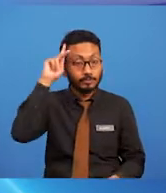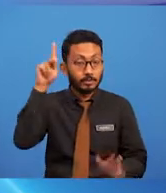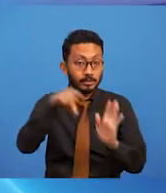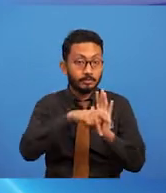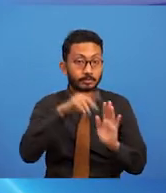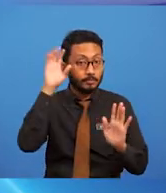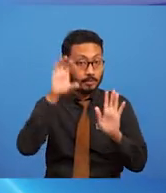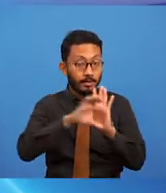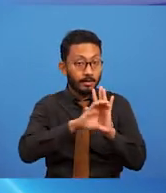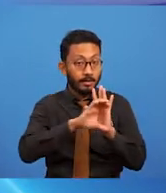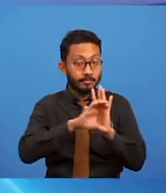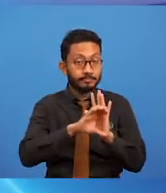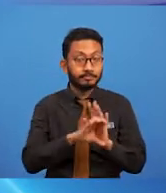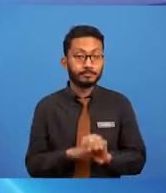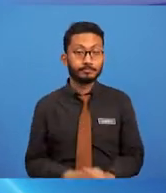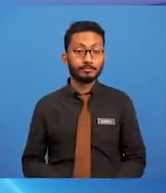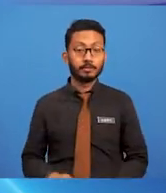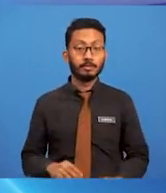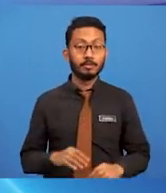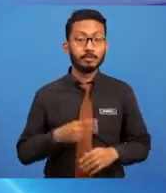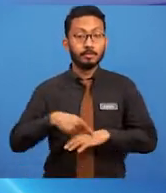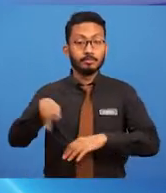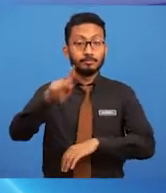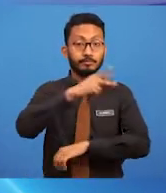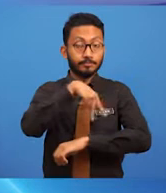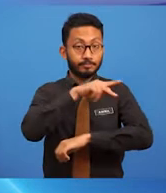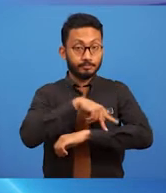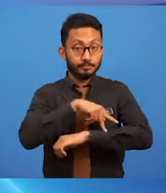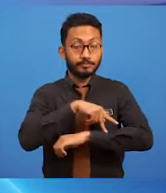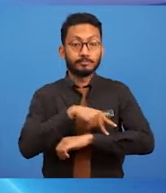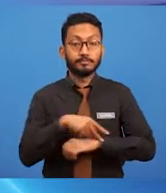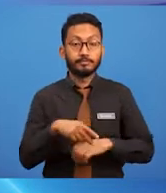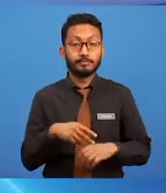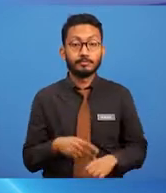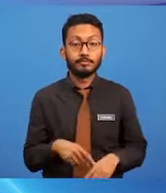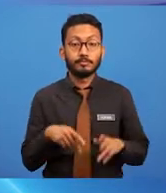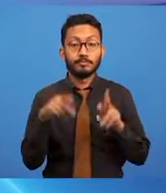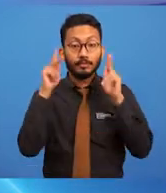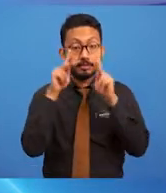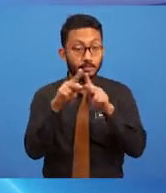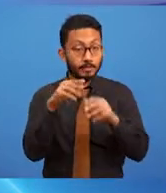pemandangan dan lukisan hidup yang realistik.